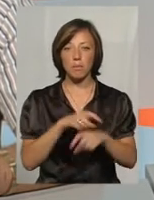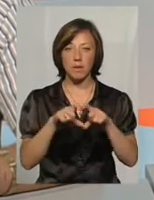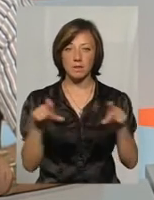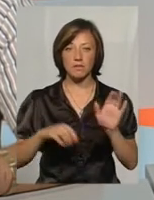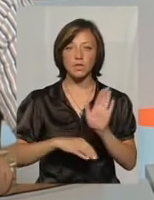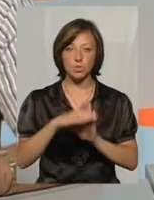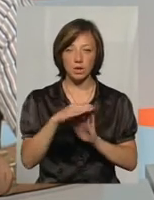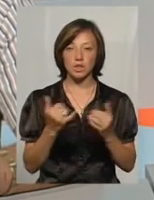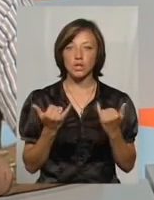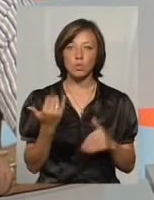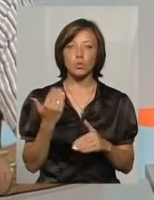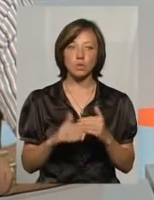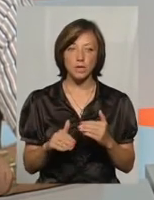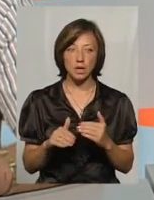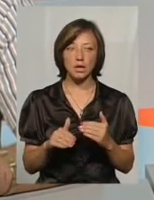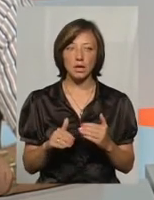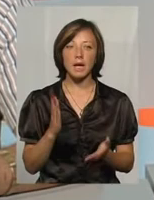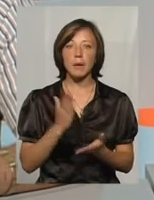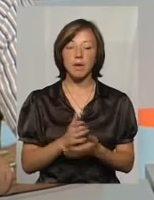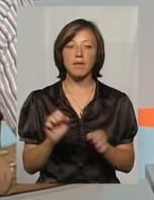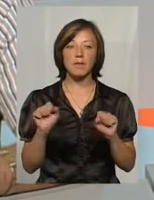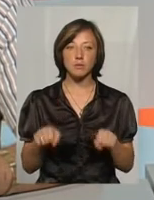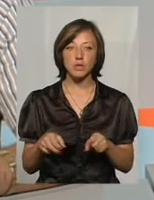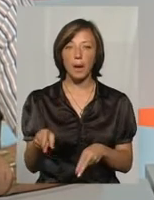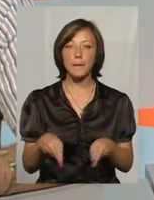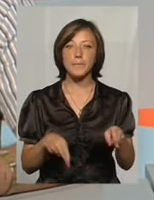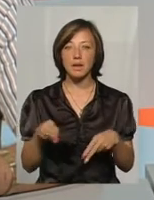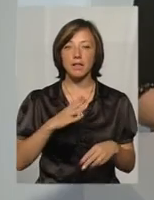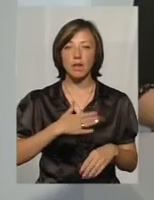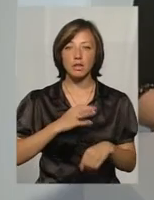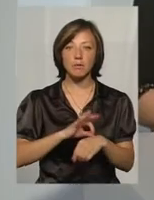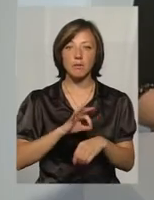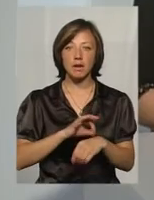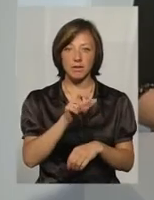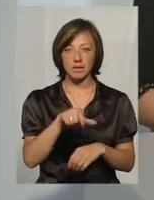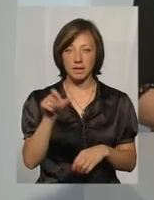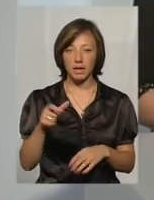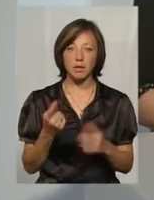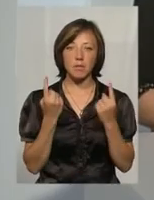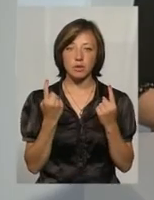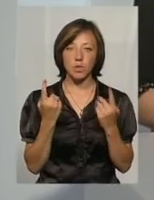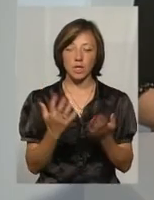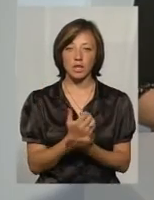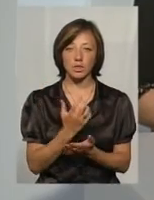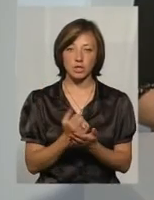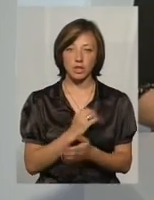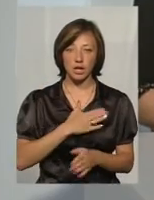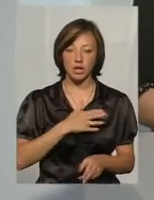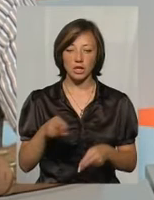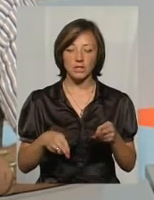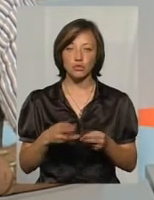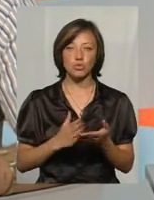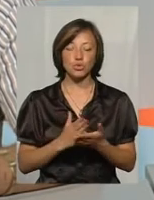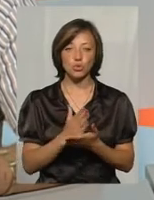високому. Зараз вже ми маємо можливість оперувати наших больних на діалізі. Це велике діалізі на нашій хірургічної